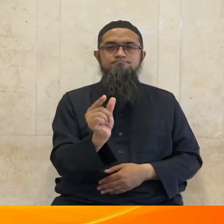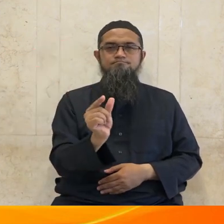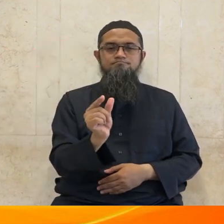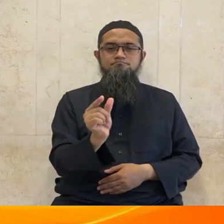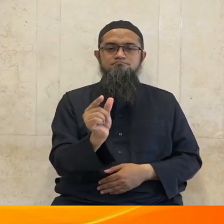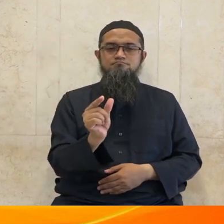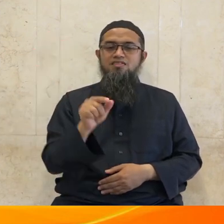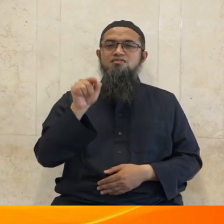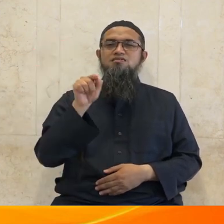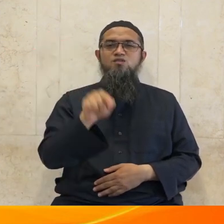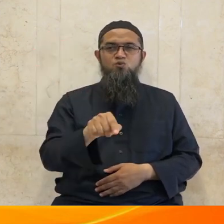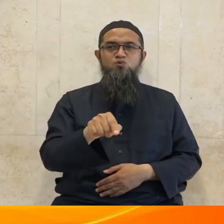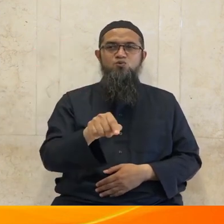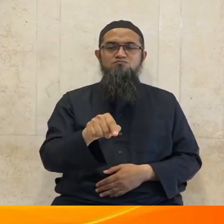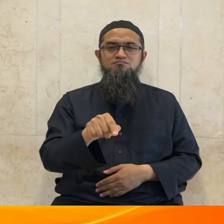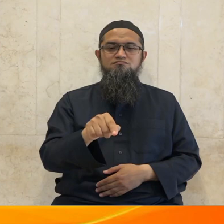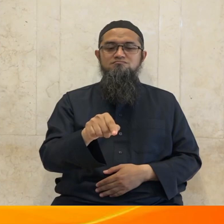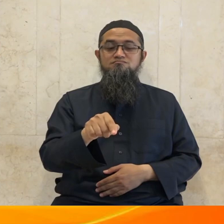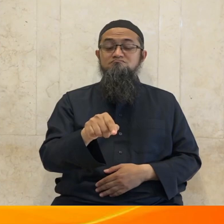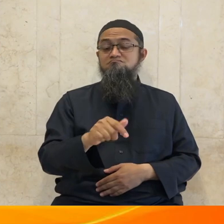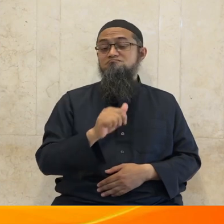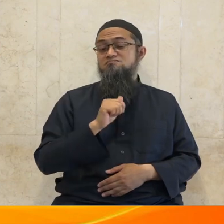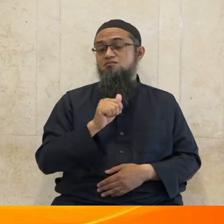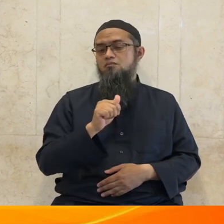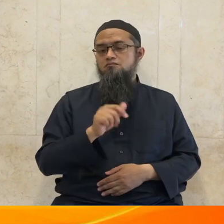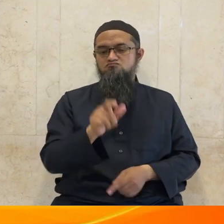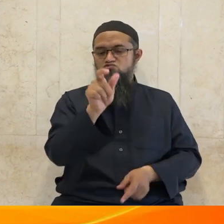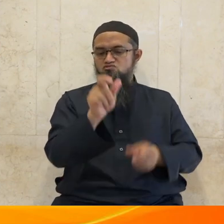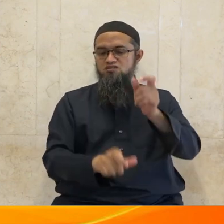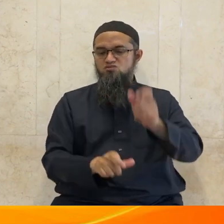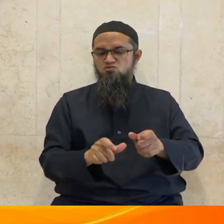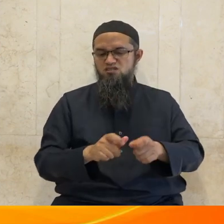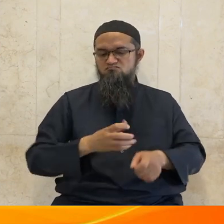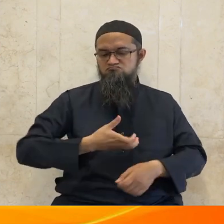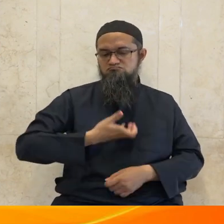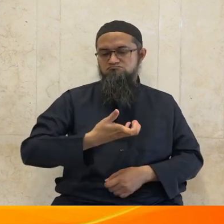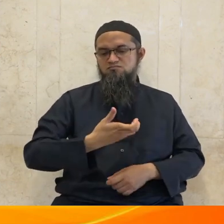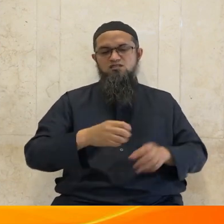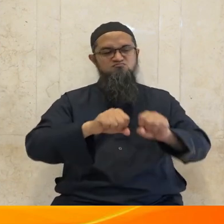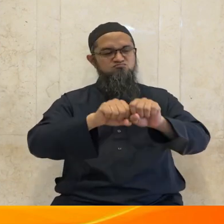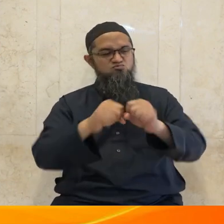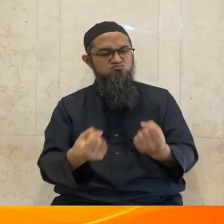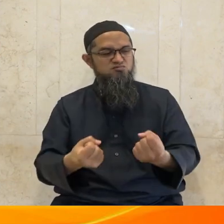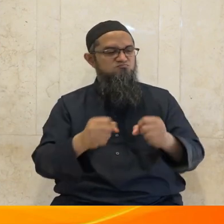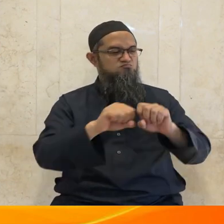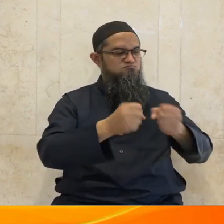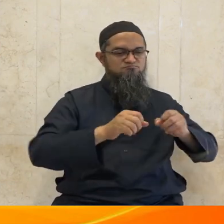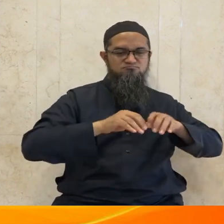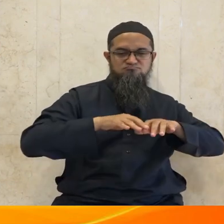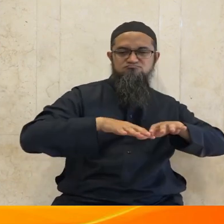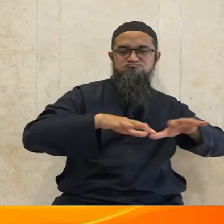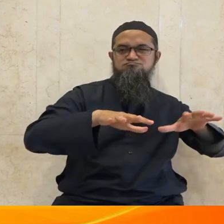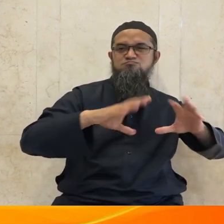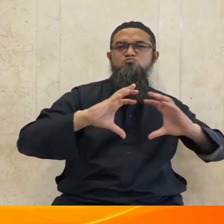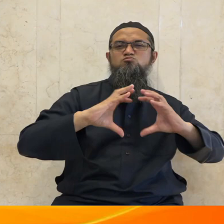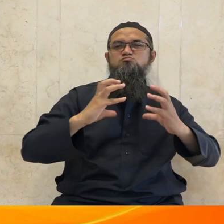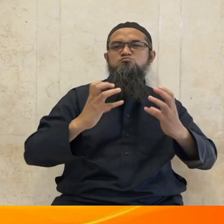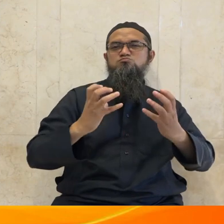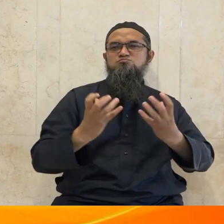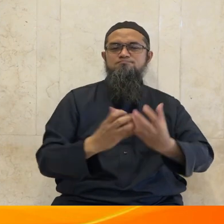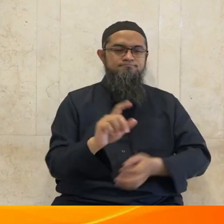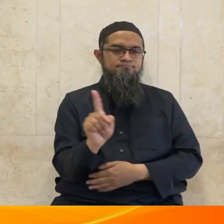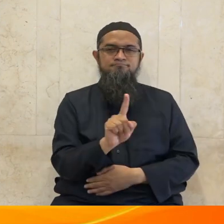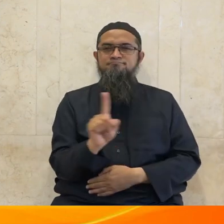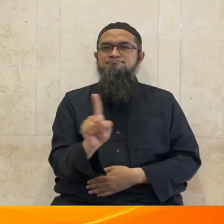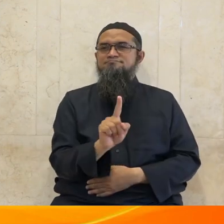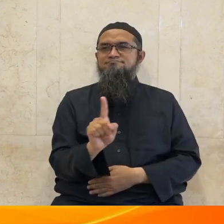peringatan keras kepada siapapun yang membuat kerusakan di muka bumi ini diantara cara Allah memperingatkannya yaitu